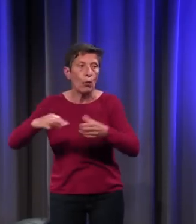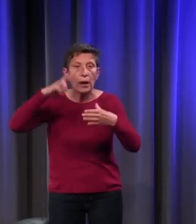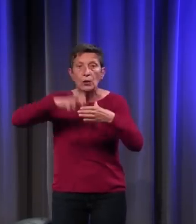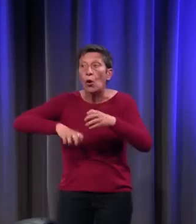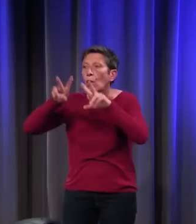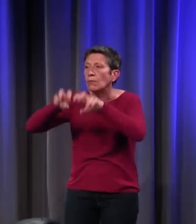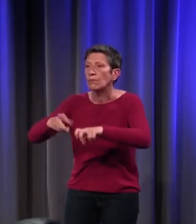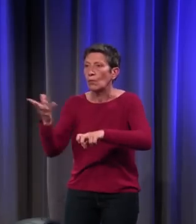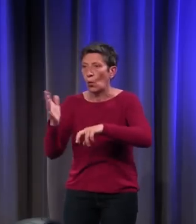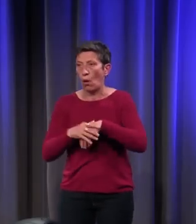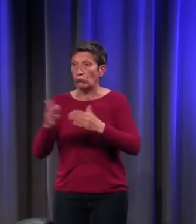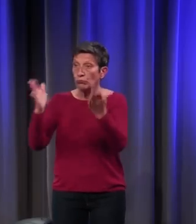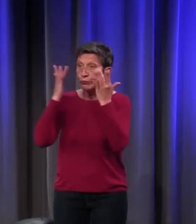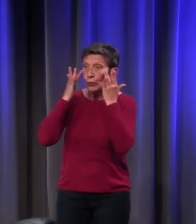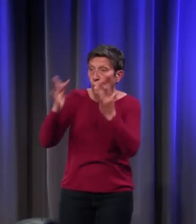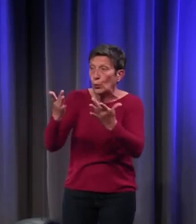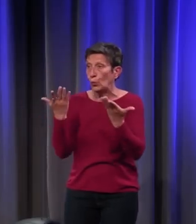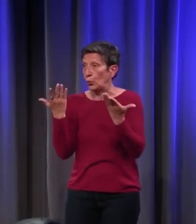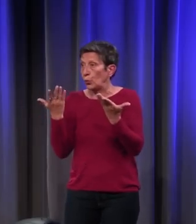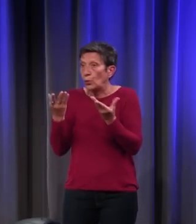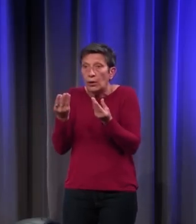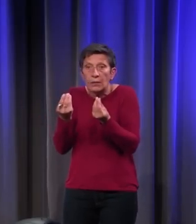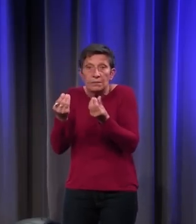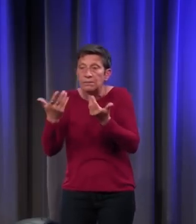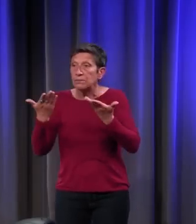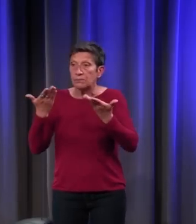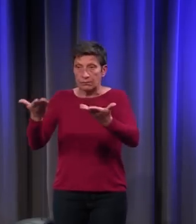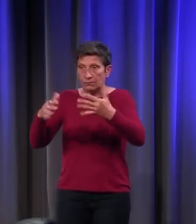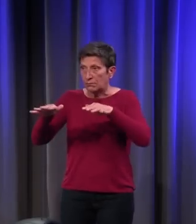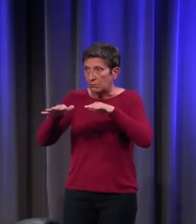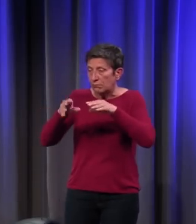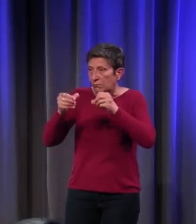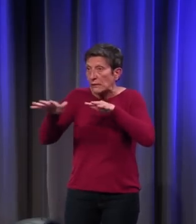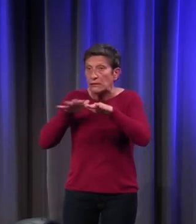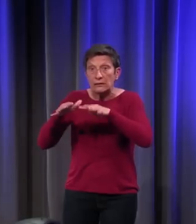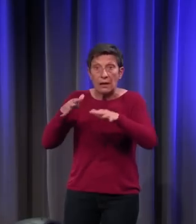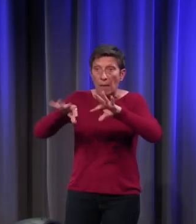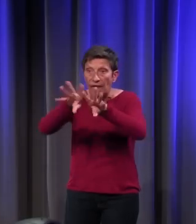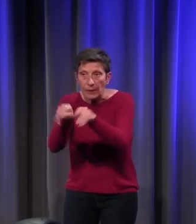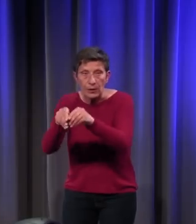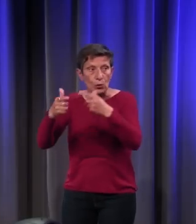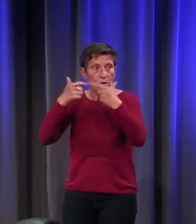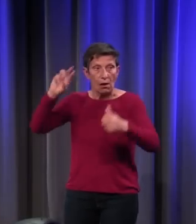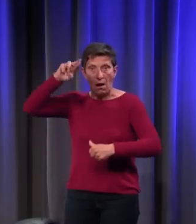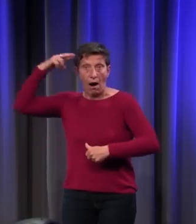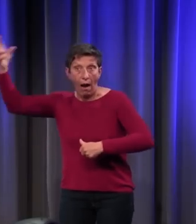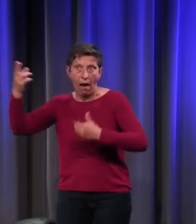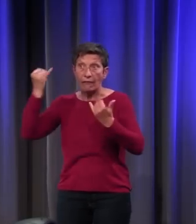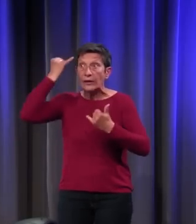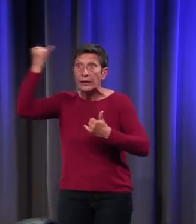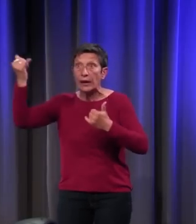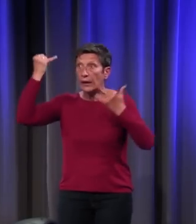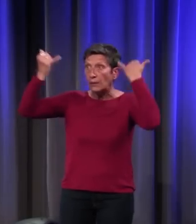sa culture matérielle, ses systèmes de parenté, et puis ses rêves, ses superstitions sont